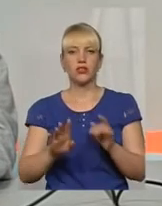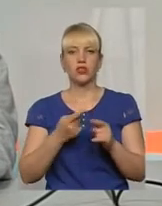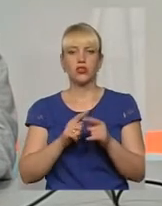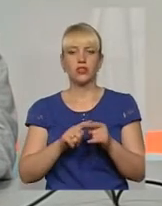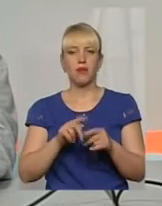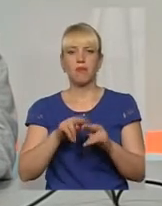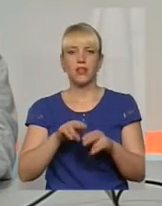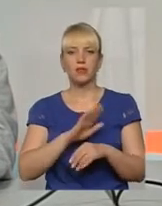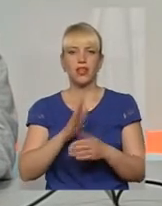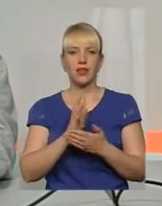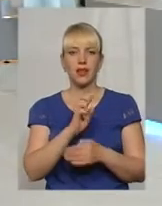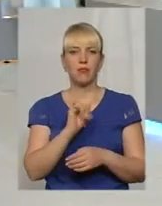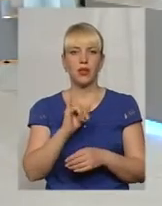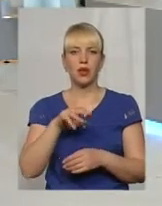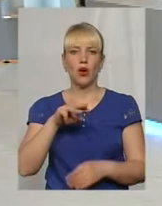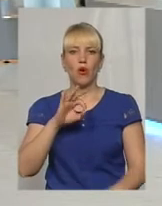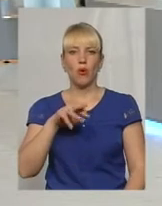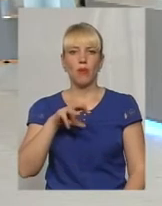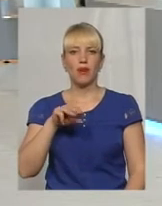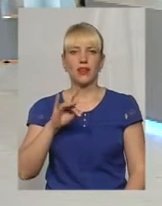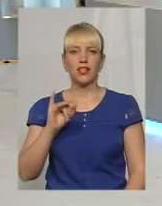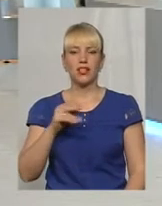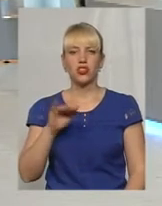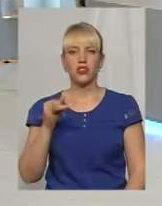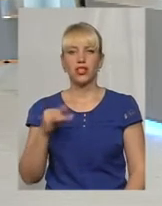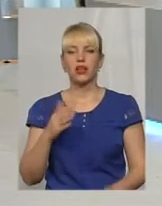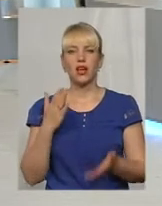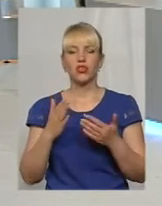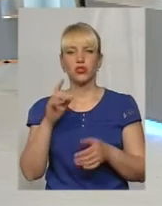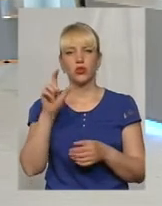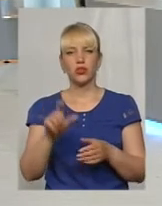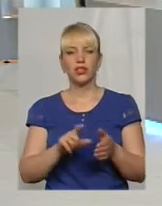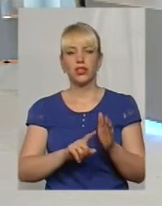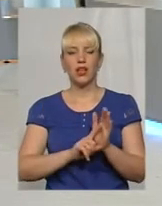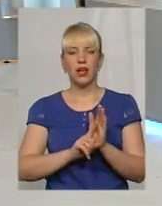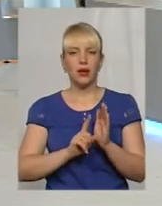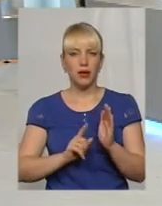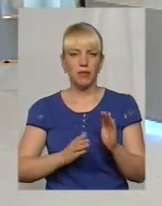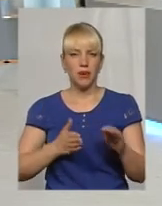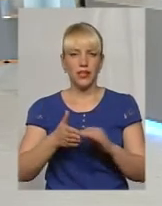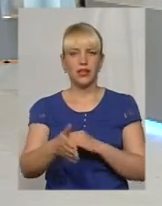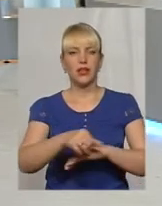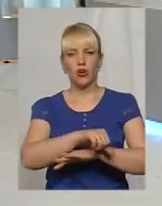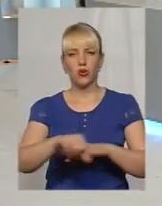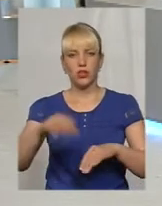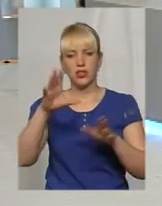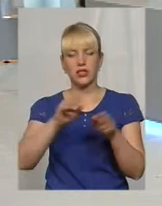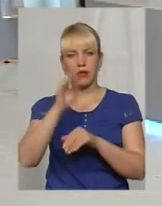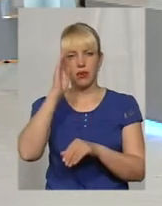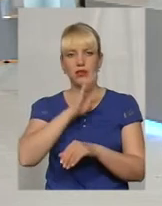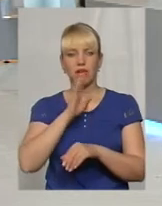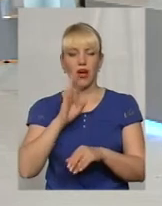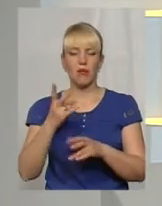біометричним. Дякую. Ще з приводу дітей. Якщо дитина перетинає кордон не з батьками або не в повній сім'ї, які